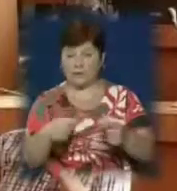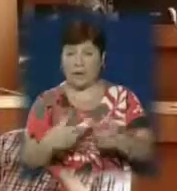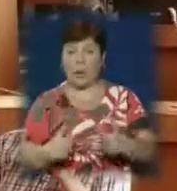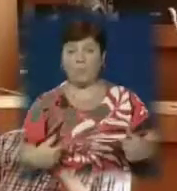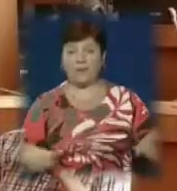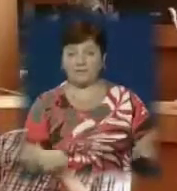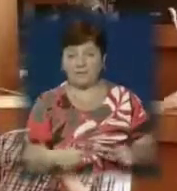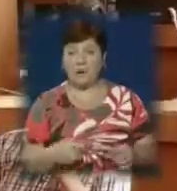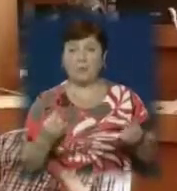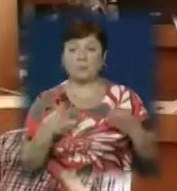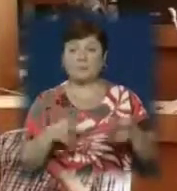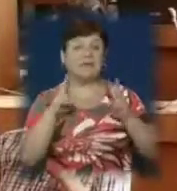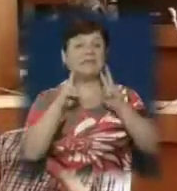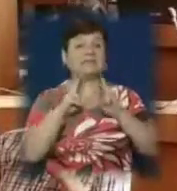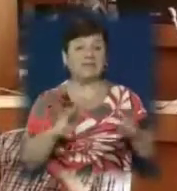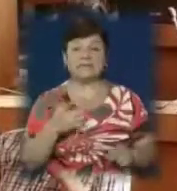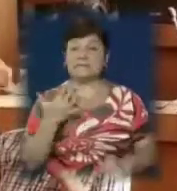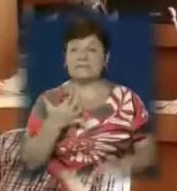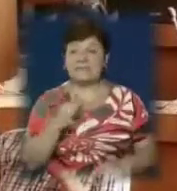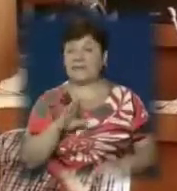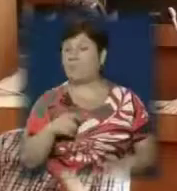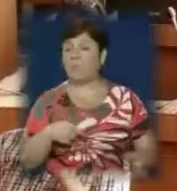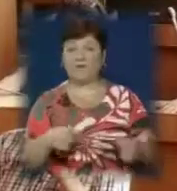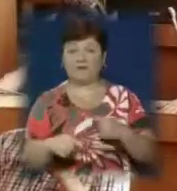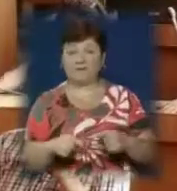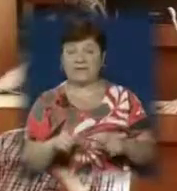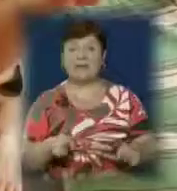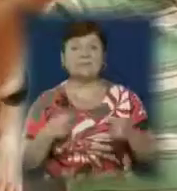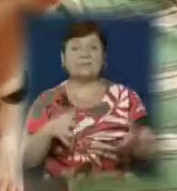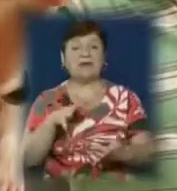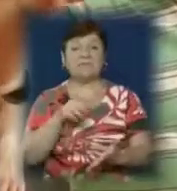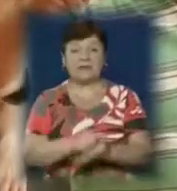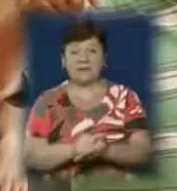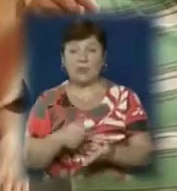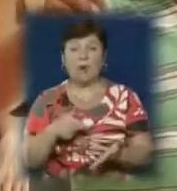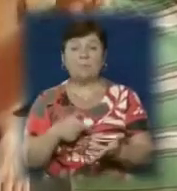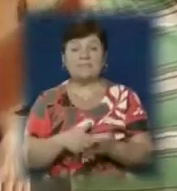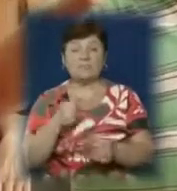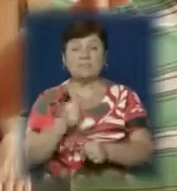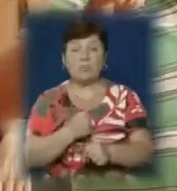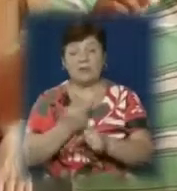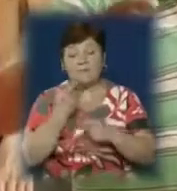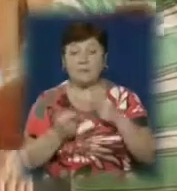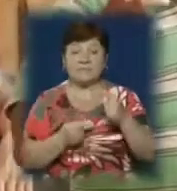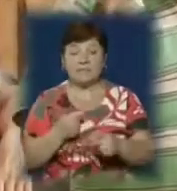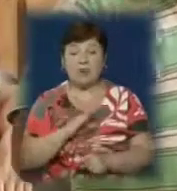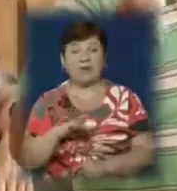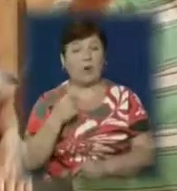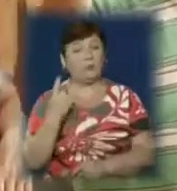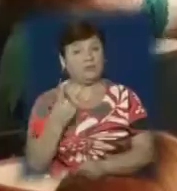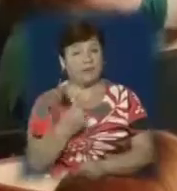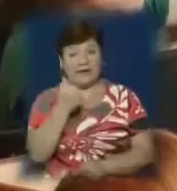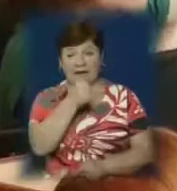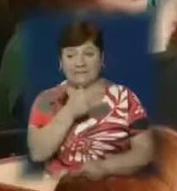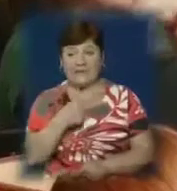громади прості. Не знаєте, за скільки продати – не продавайте. Здавайте в оренду. Так місто зароблятиме постійно, а не одноразово. Тим паче